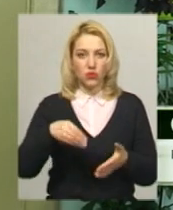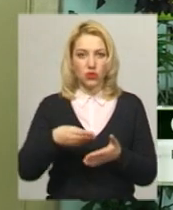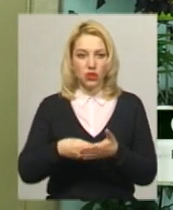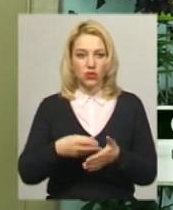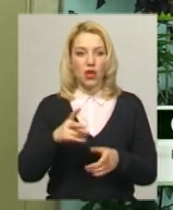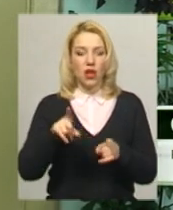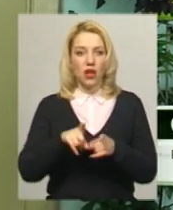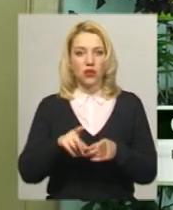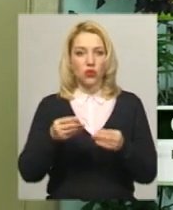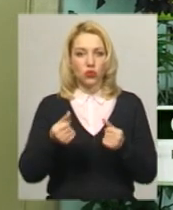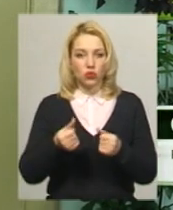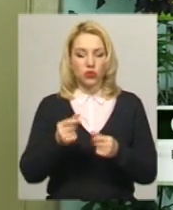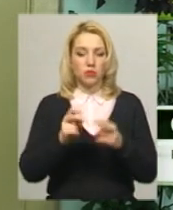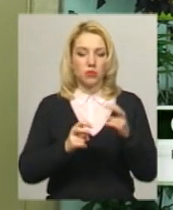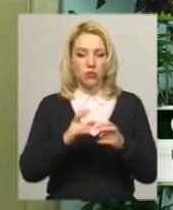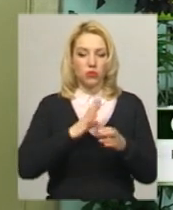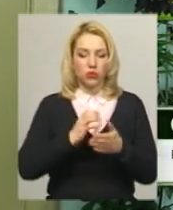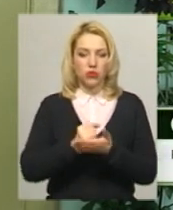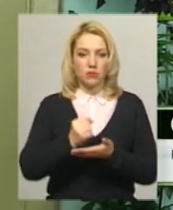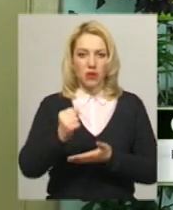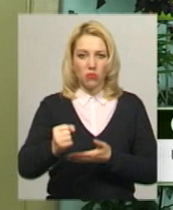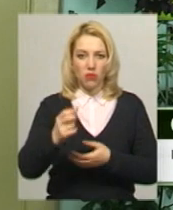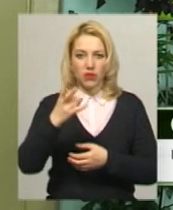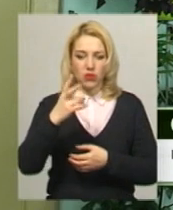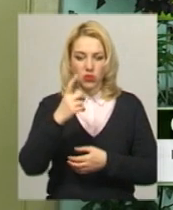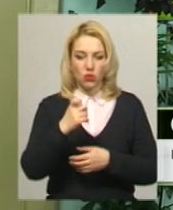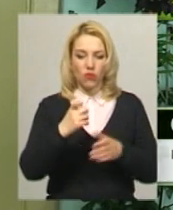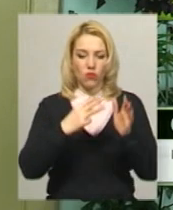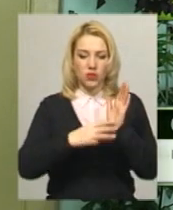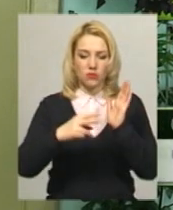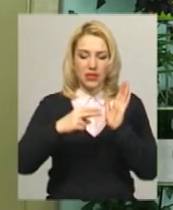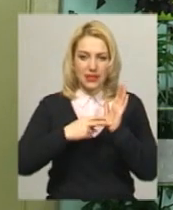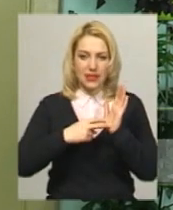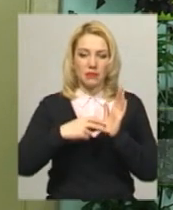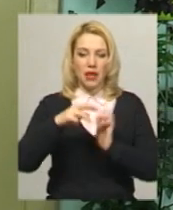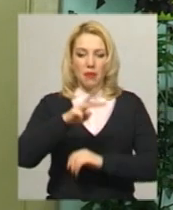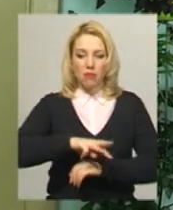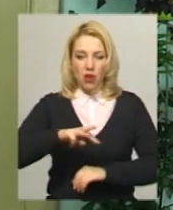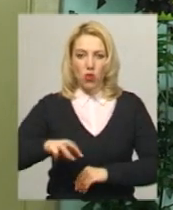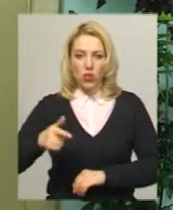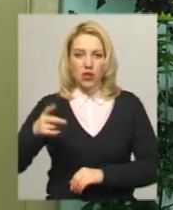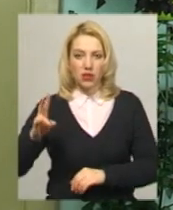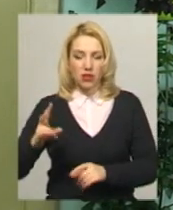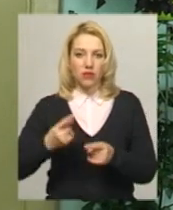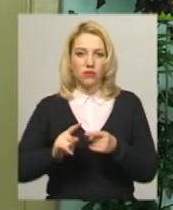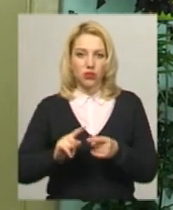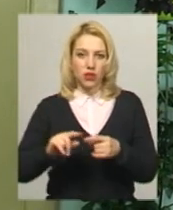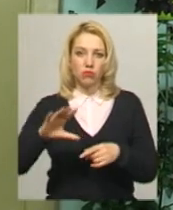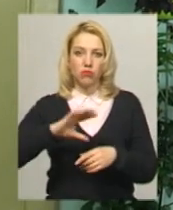а також кошти підприємства було спрямовано 177 млн грн. Вони були